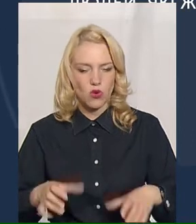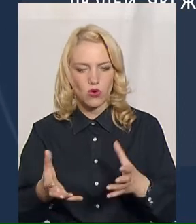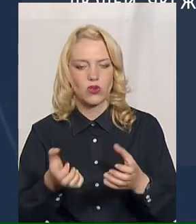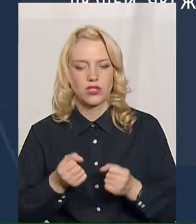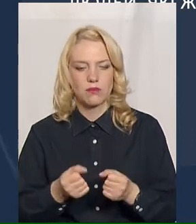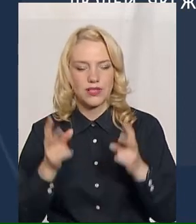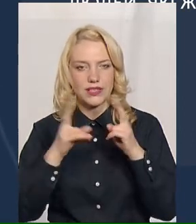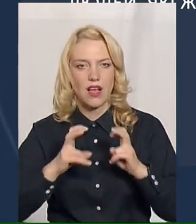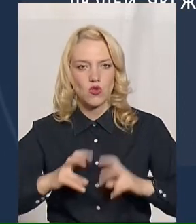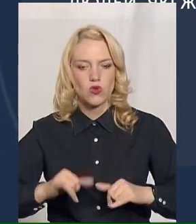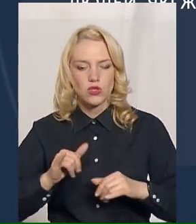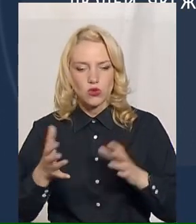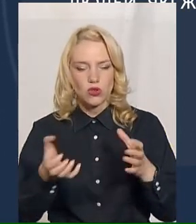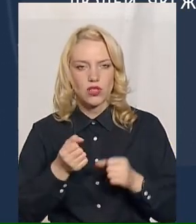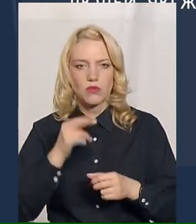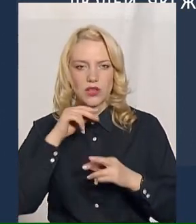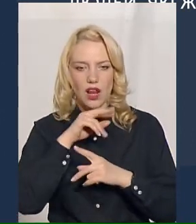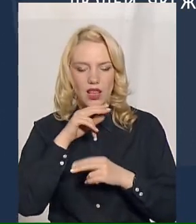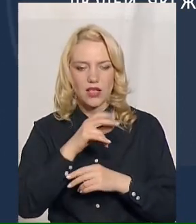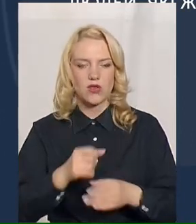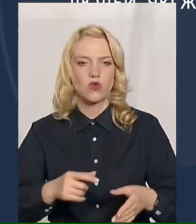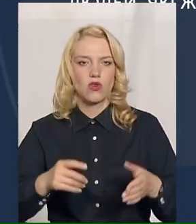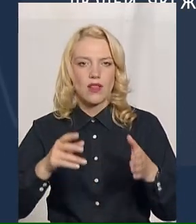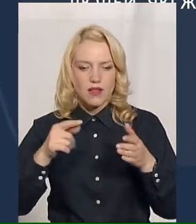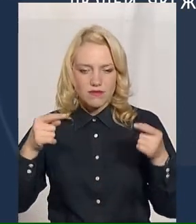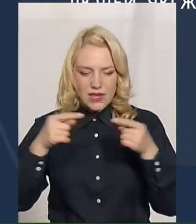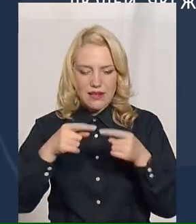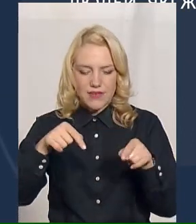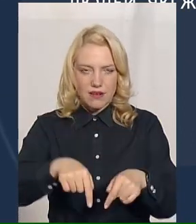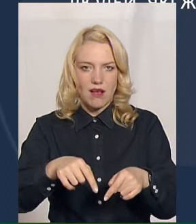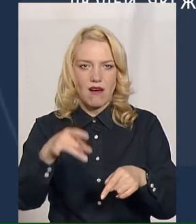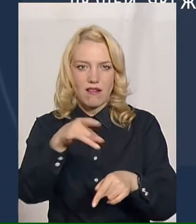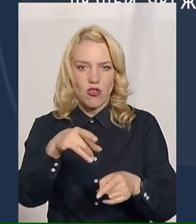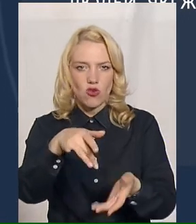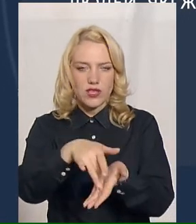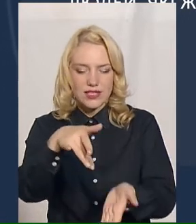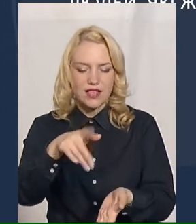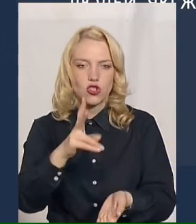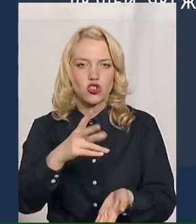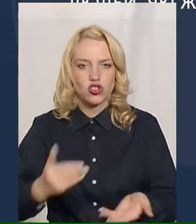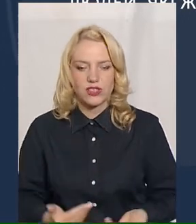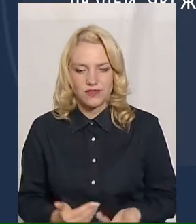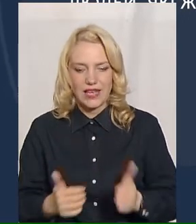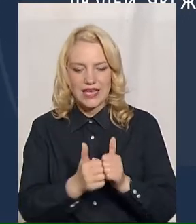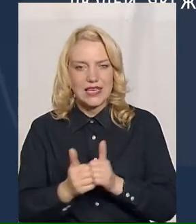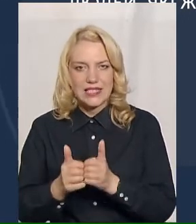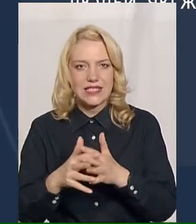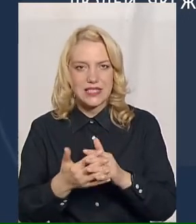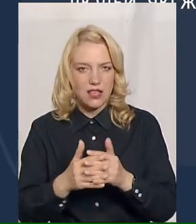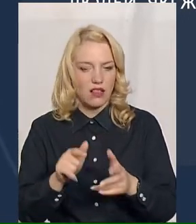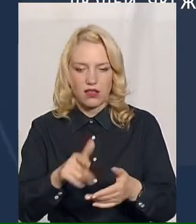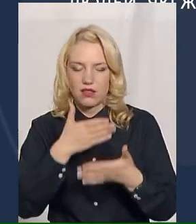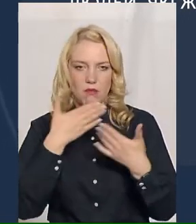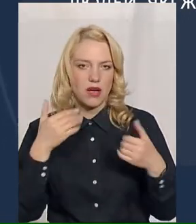діагностику та отримувати ліки непосвідственно в районних центрах, які в селах живуть, вони зараз не мають цієї